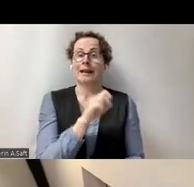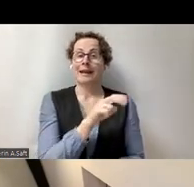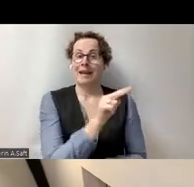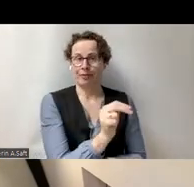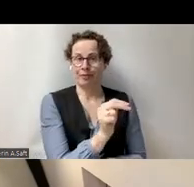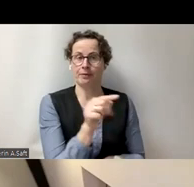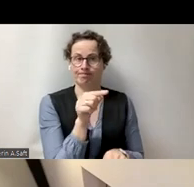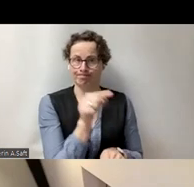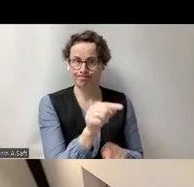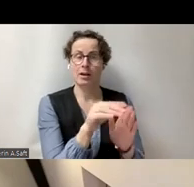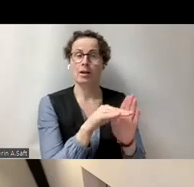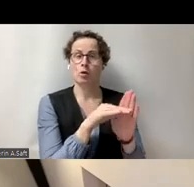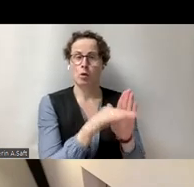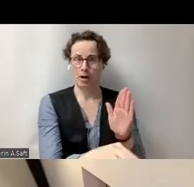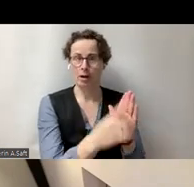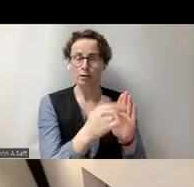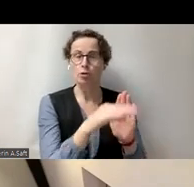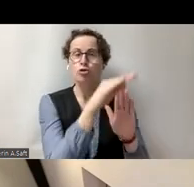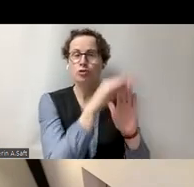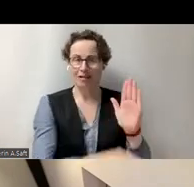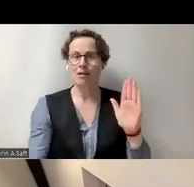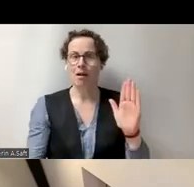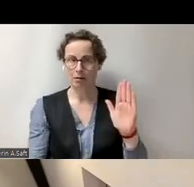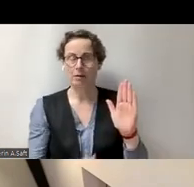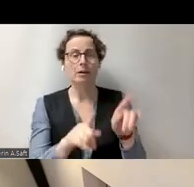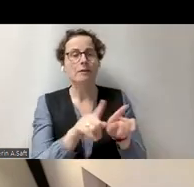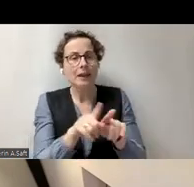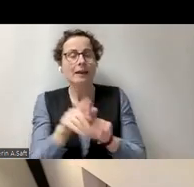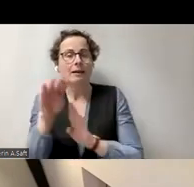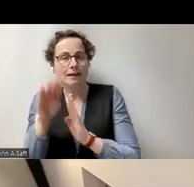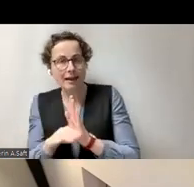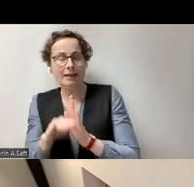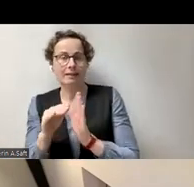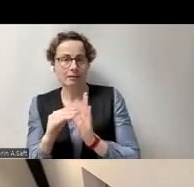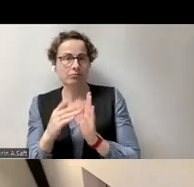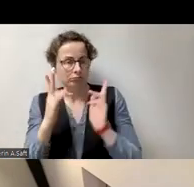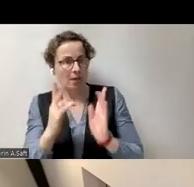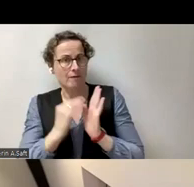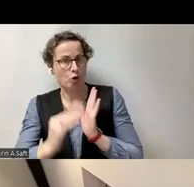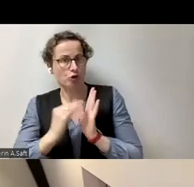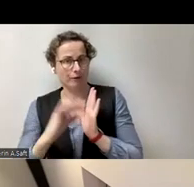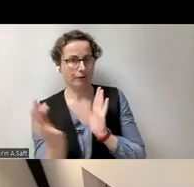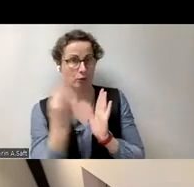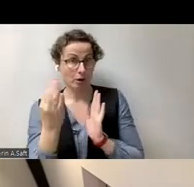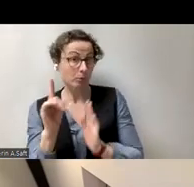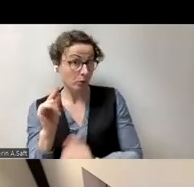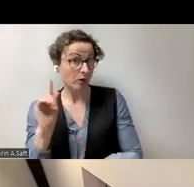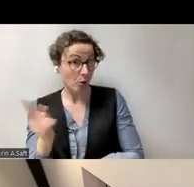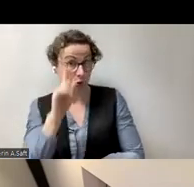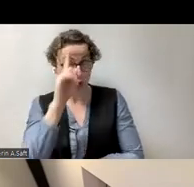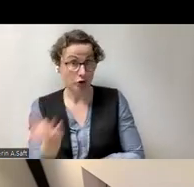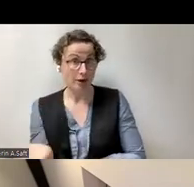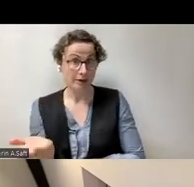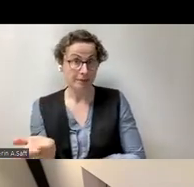der gesetzlich vorgeschrieben ist für uns in Europa, eben auch in Deutschland. Und wir müssen